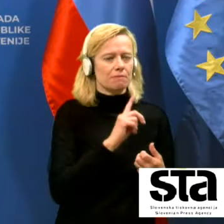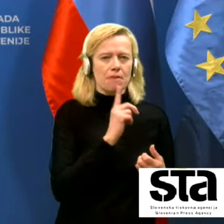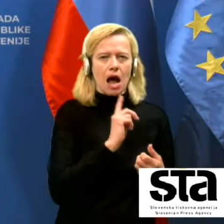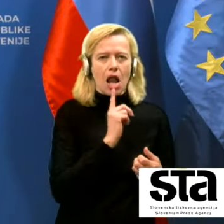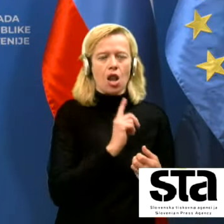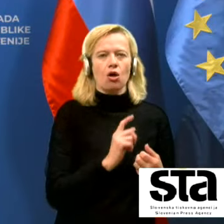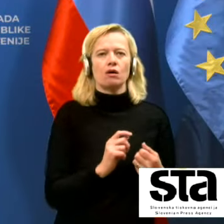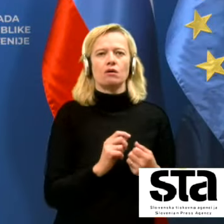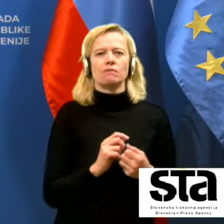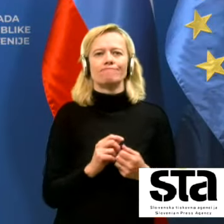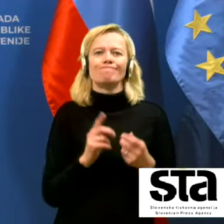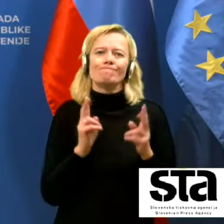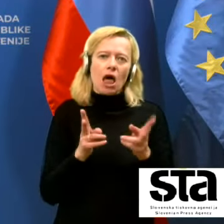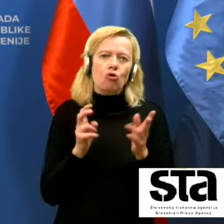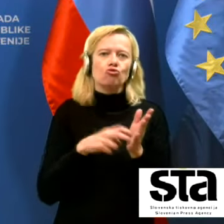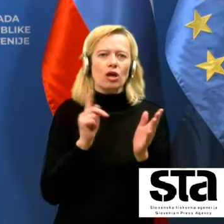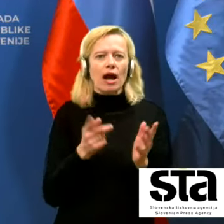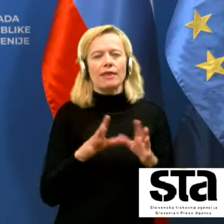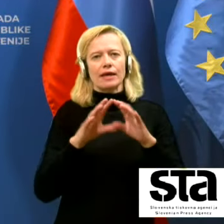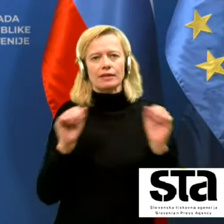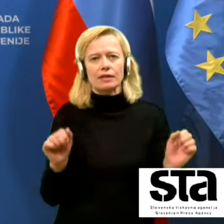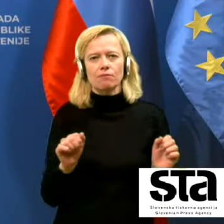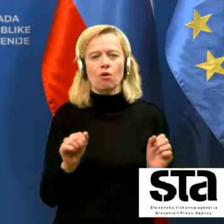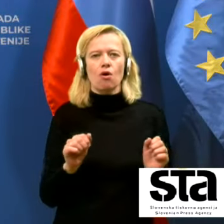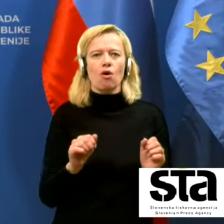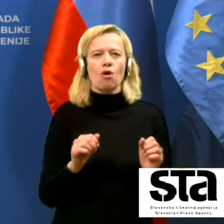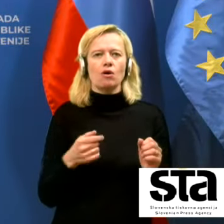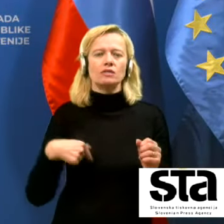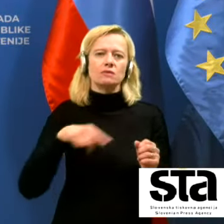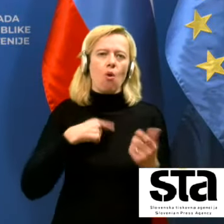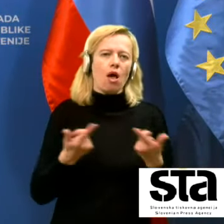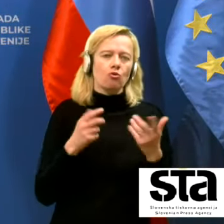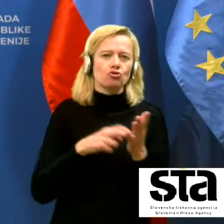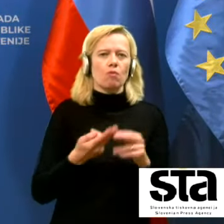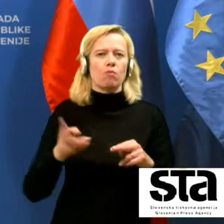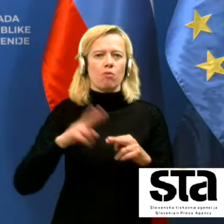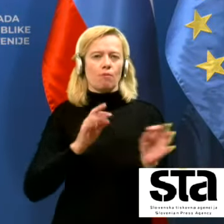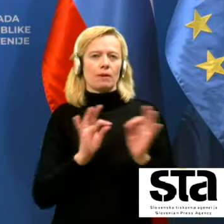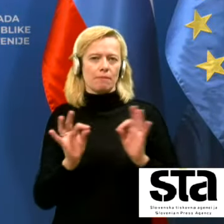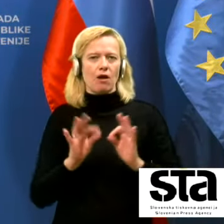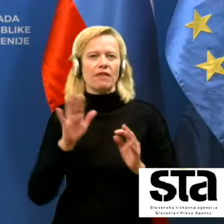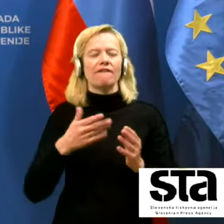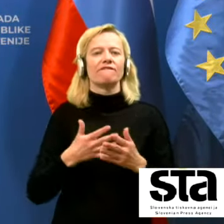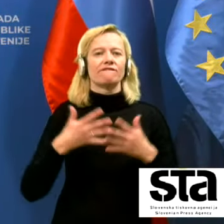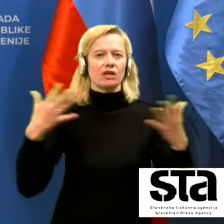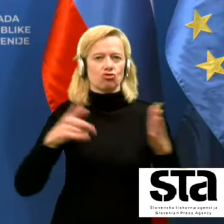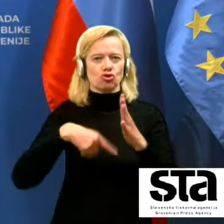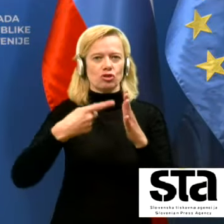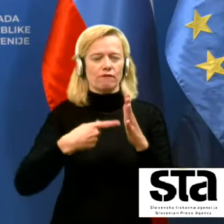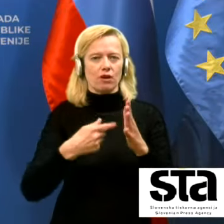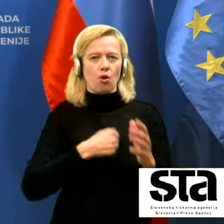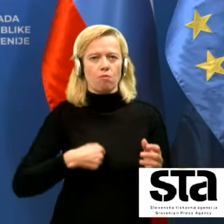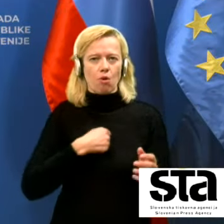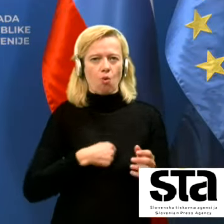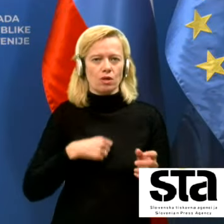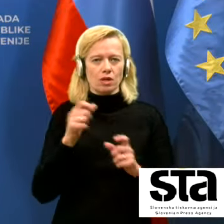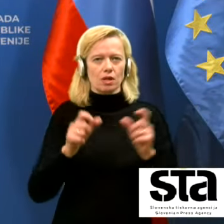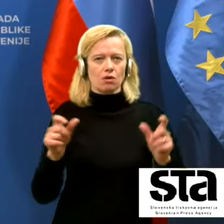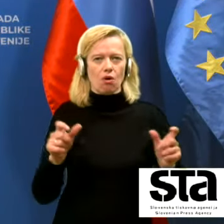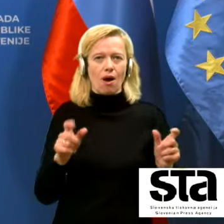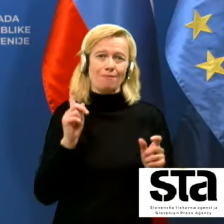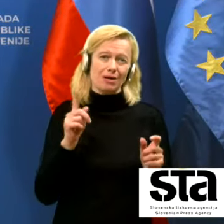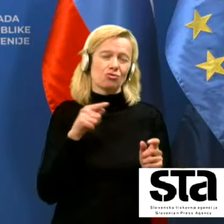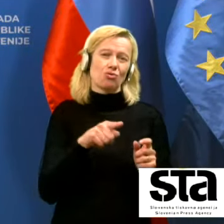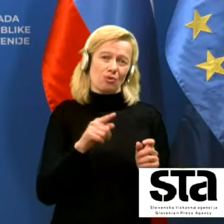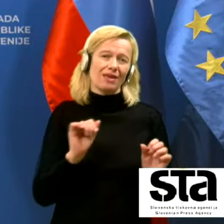narediti, biti pripravljeni na bistveno večjo število bovnikov, pa seveda je težko računati in